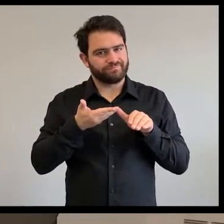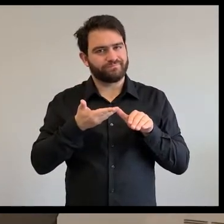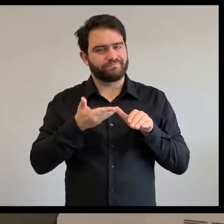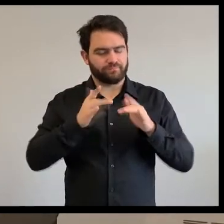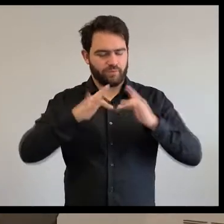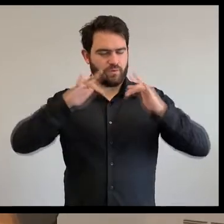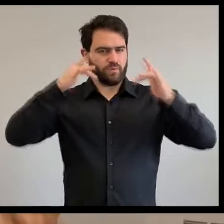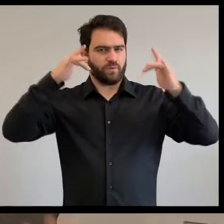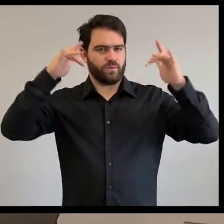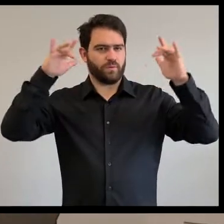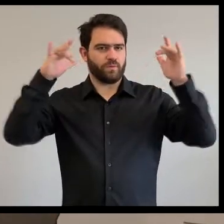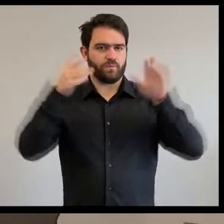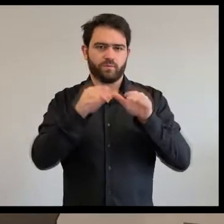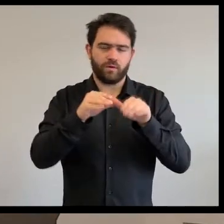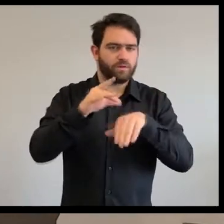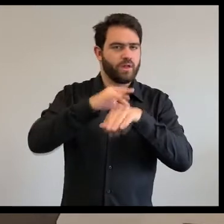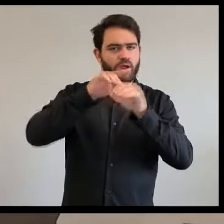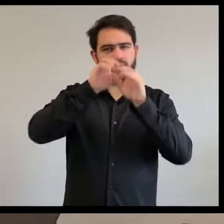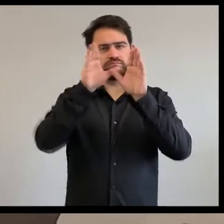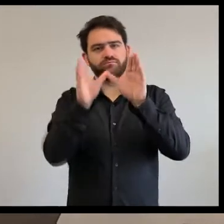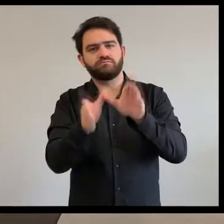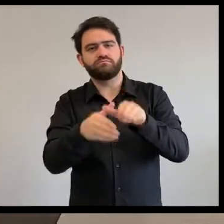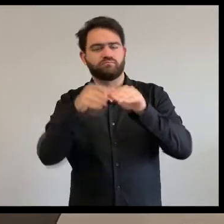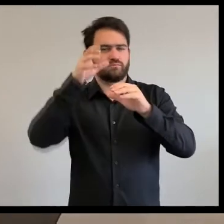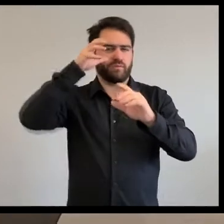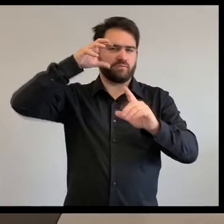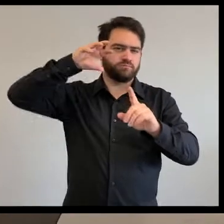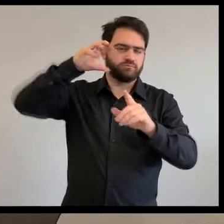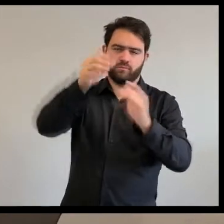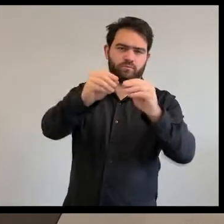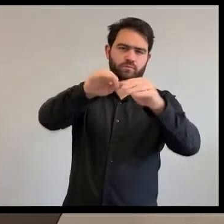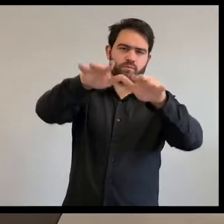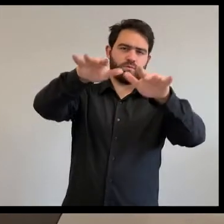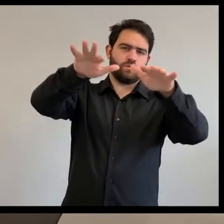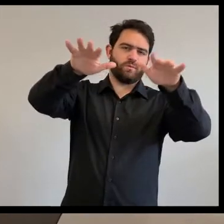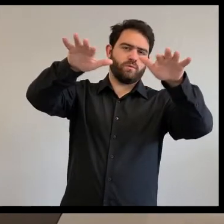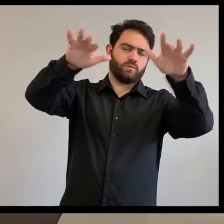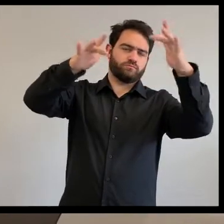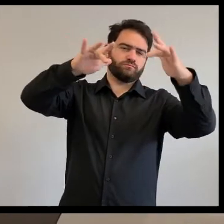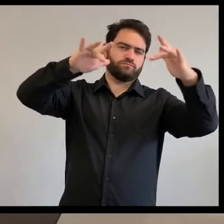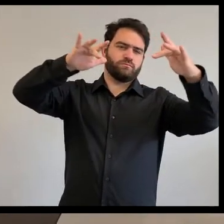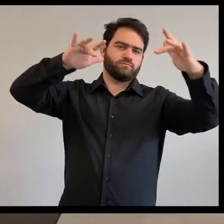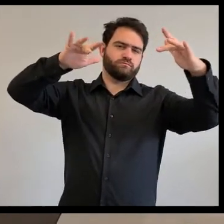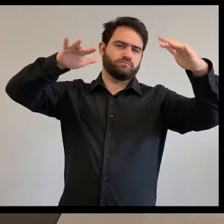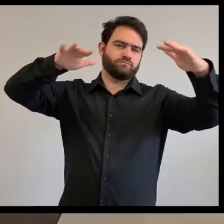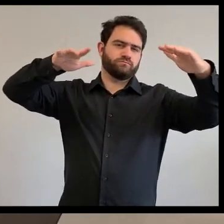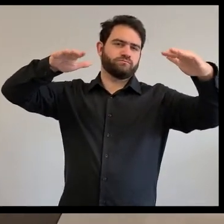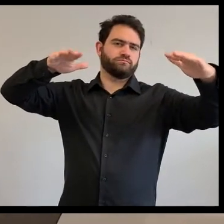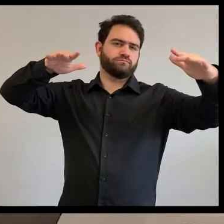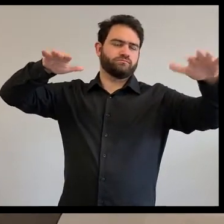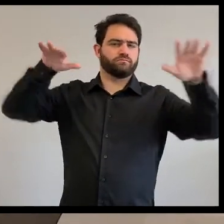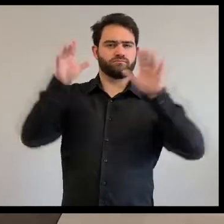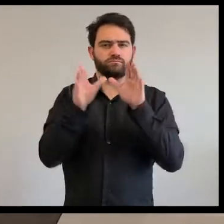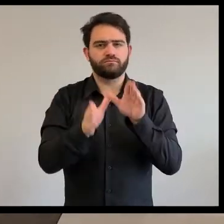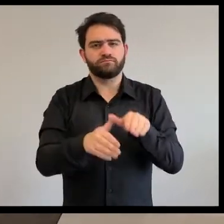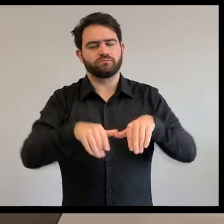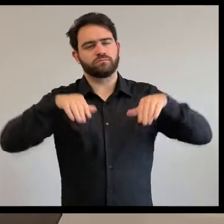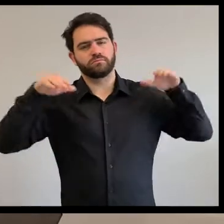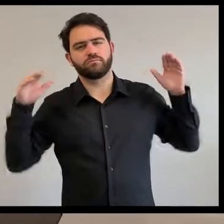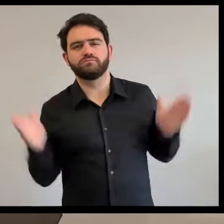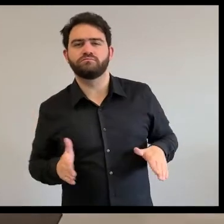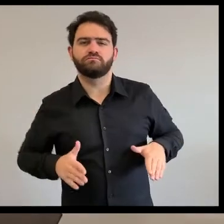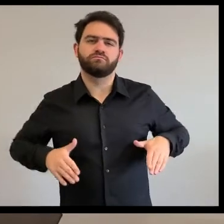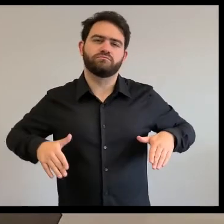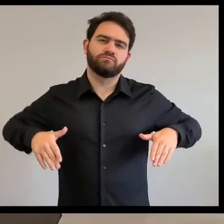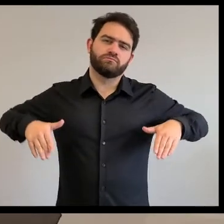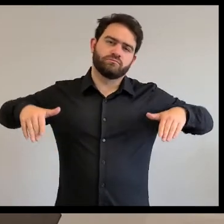soleil, il réplaitait toutes les couleurs et tous les hommes. Il voulait s'emparer de lui, il voulait l'attraper. Et